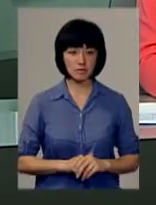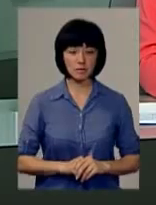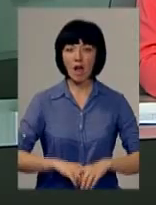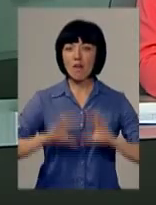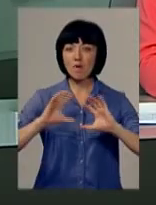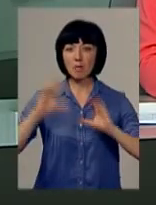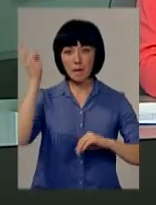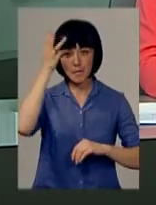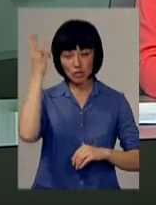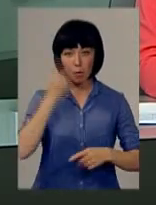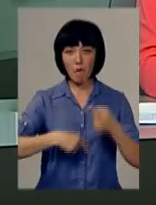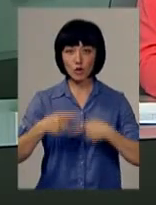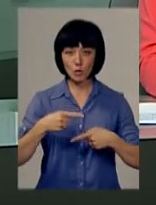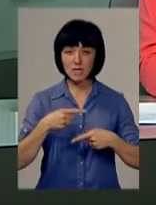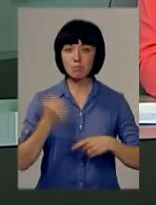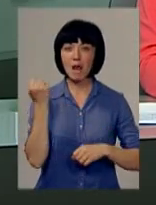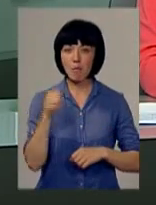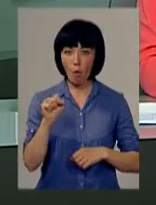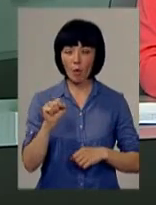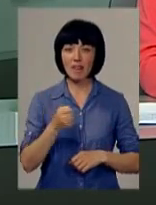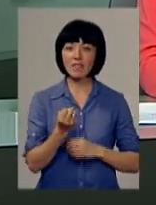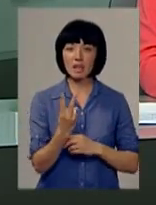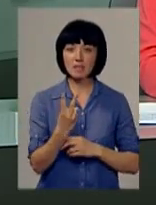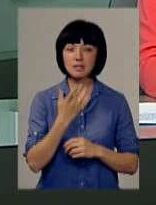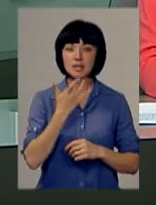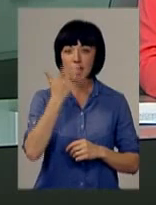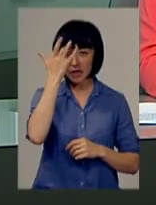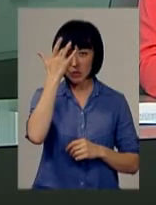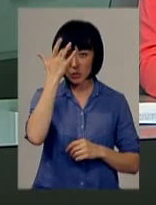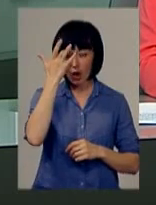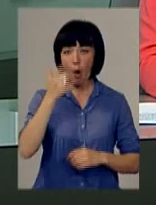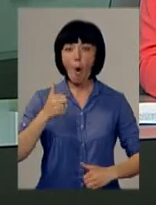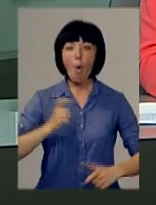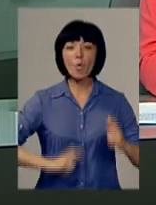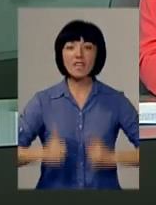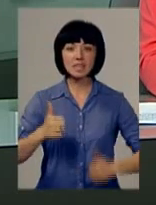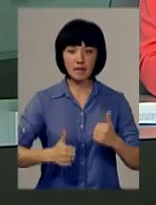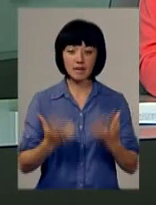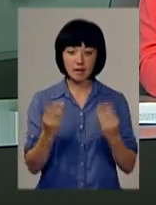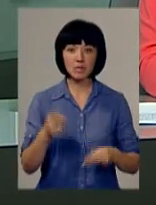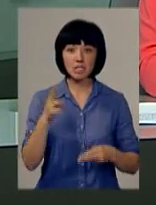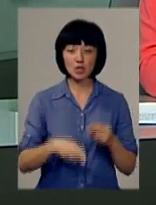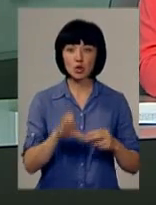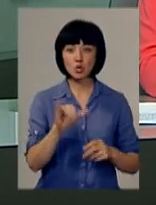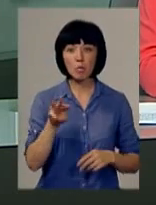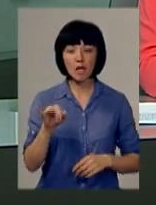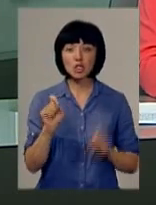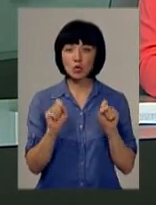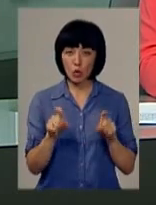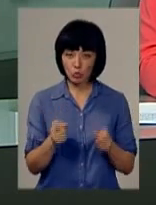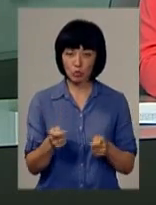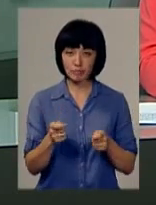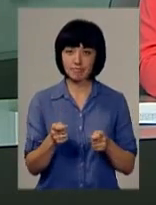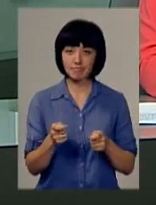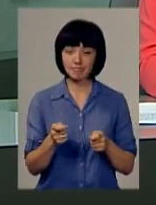Волейболісти Хмельниччини повернулися із перемогою із 12-літньої універсіади, що днями закінчилися у Сумах. Золото краю